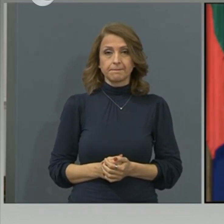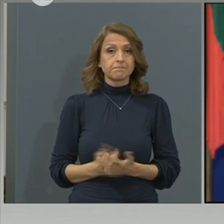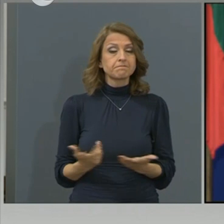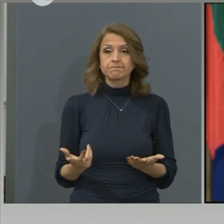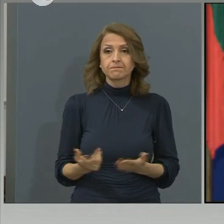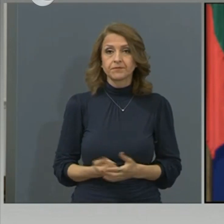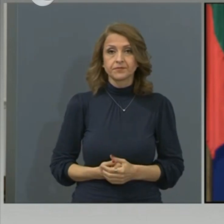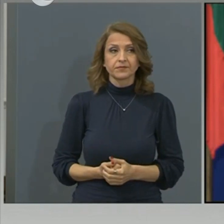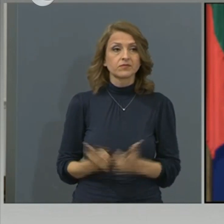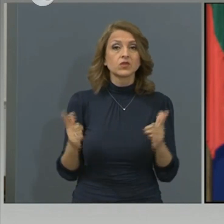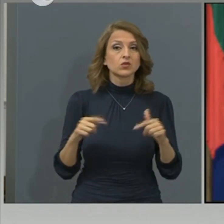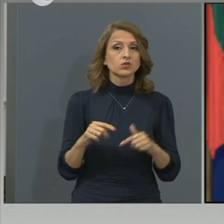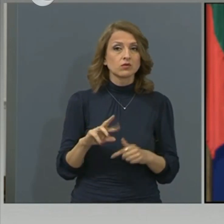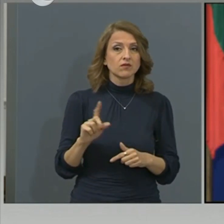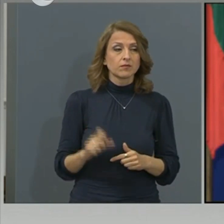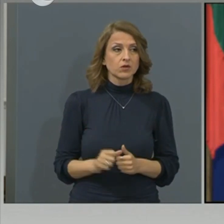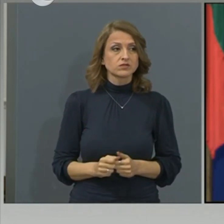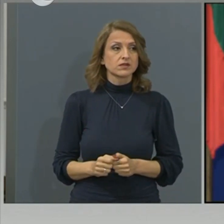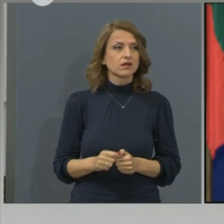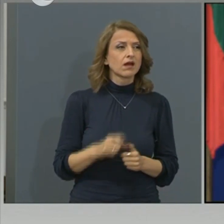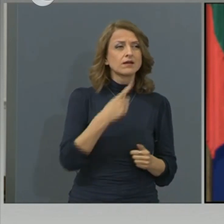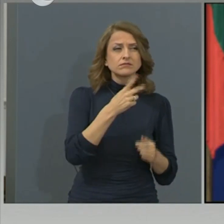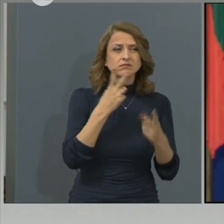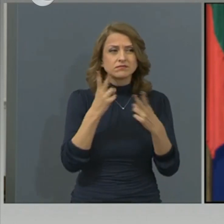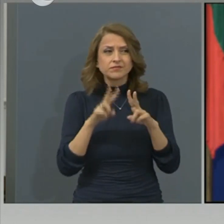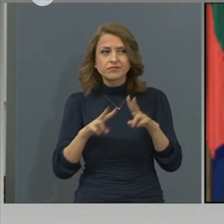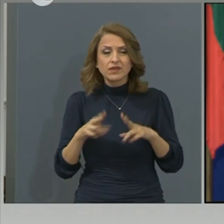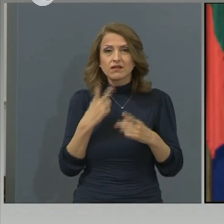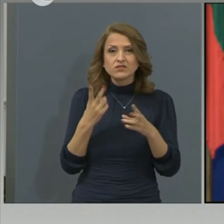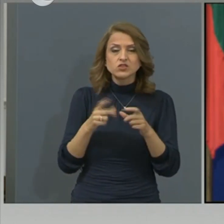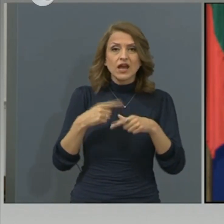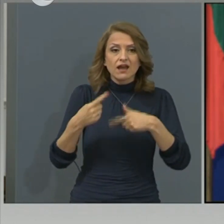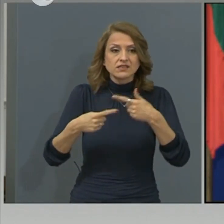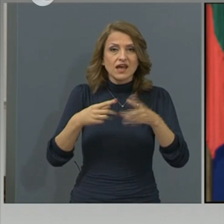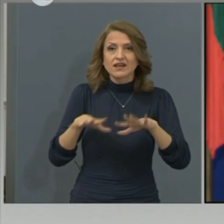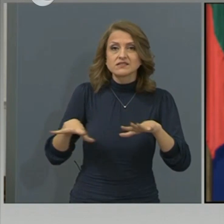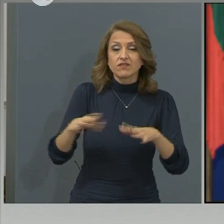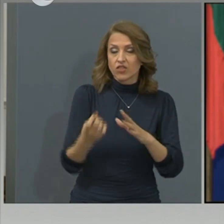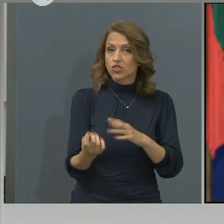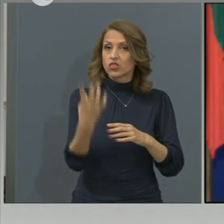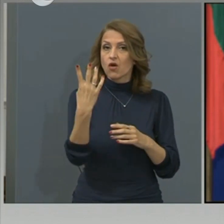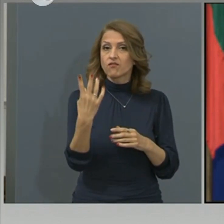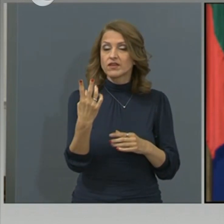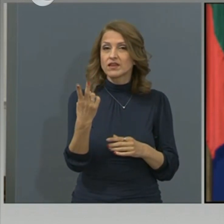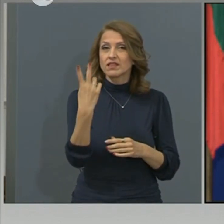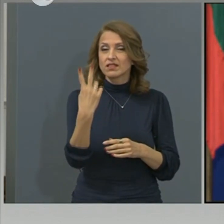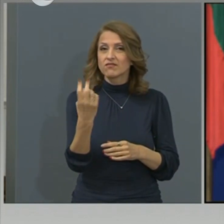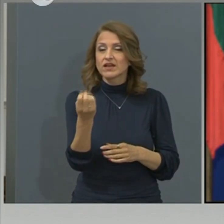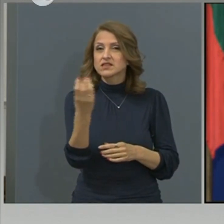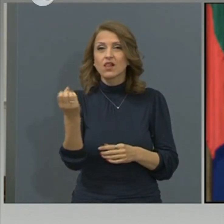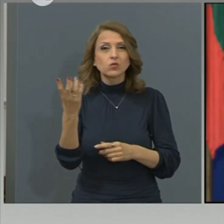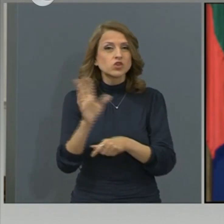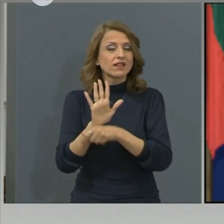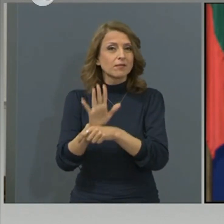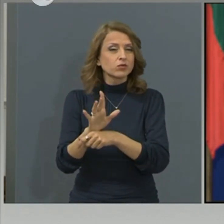Така, друг въпрос? Професори, с оглед на развиващата се ситуация и новите два случая в Народното събрание, онзи ден ви